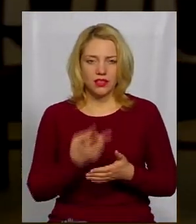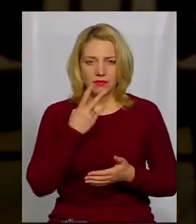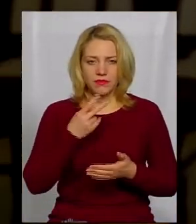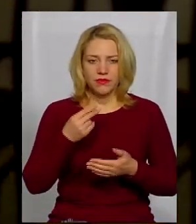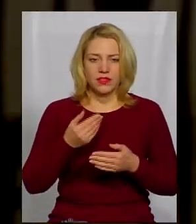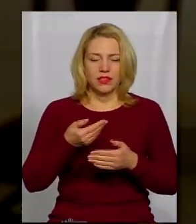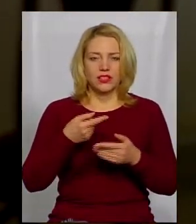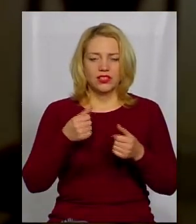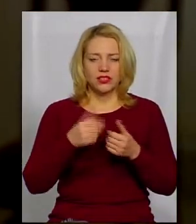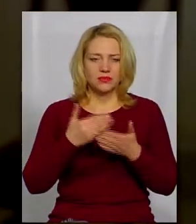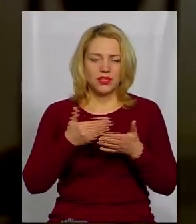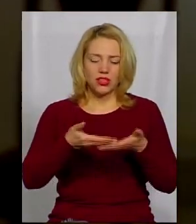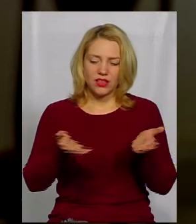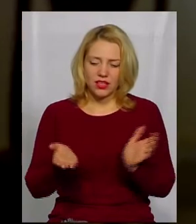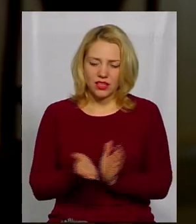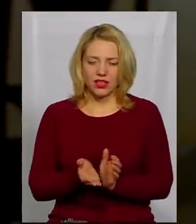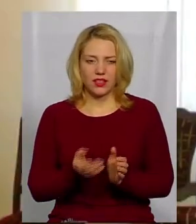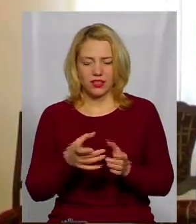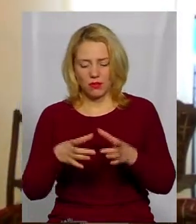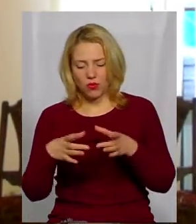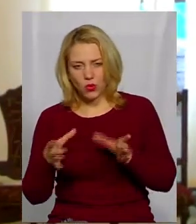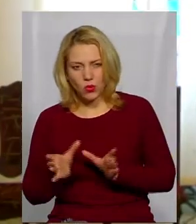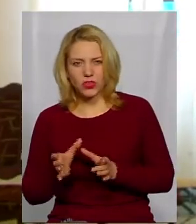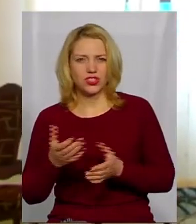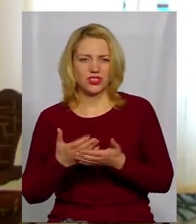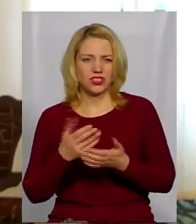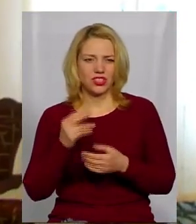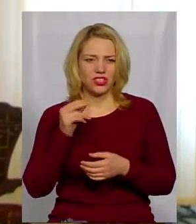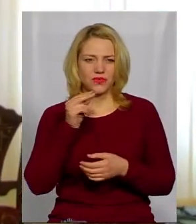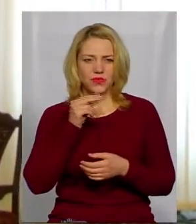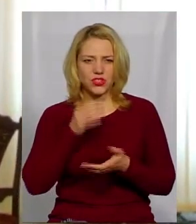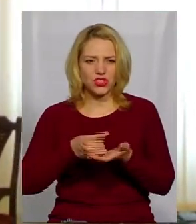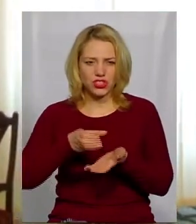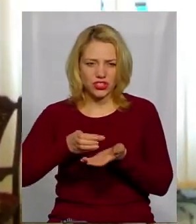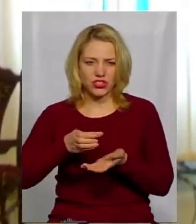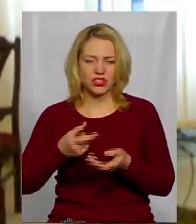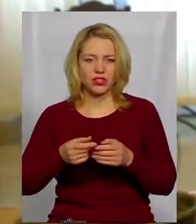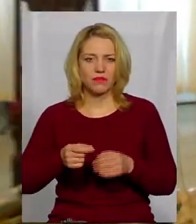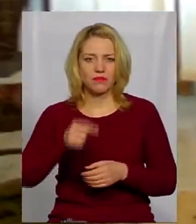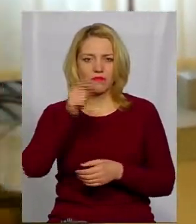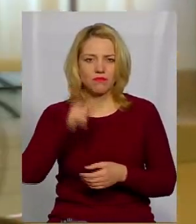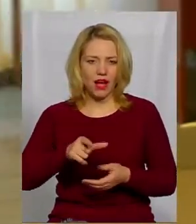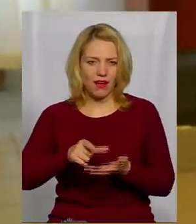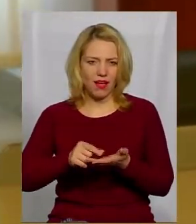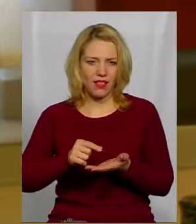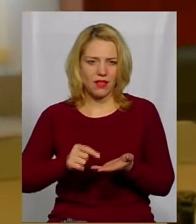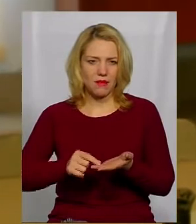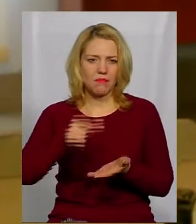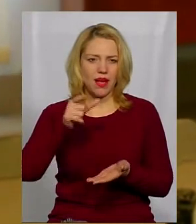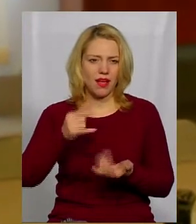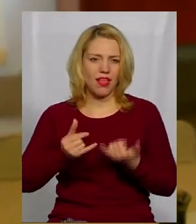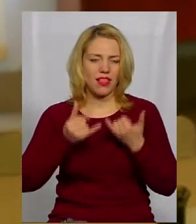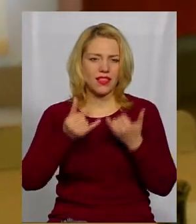тарілочок, блюдечок і чашечок. От маємо іноді бокали, довели, звичайно, щоб пити шампанське, бо шампанське